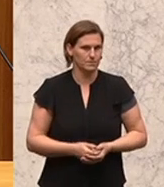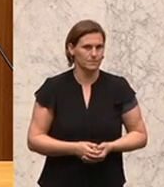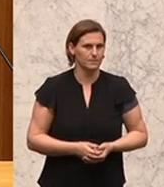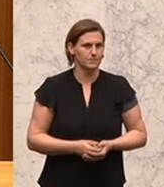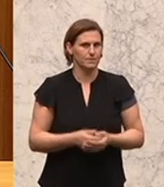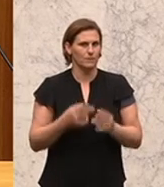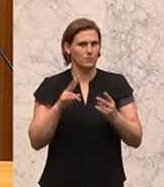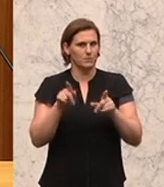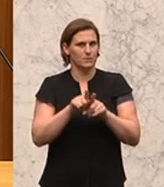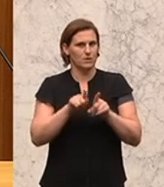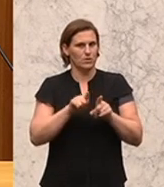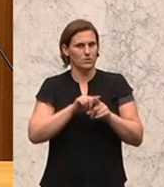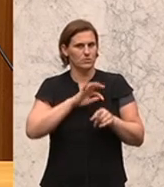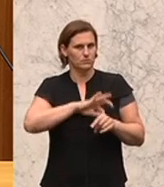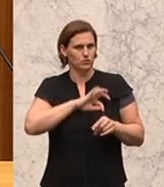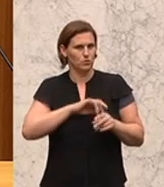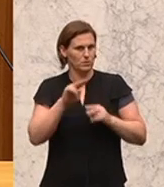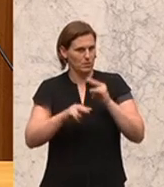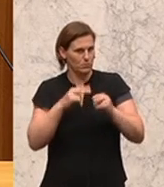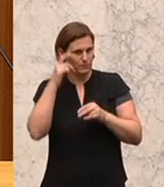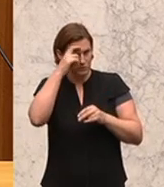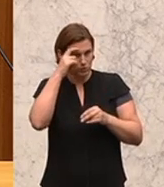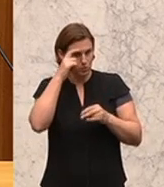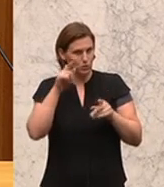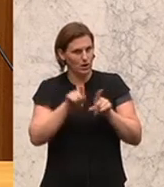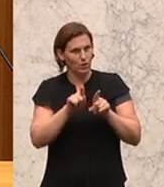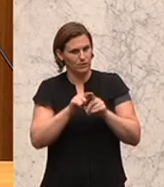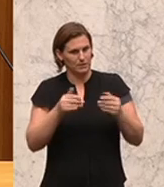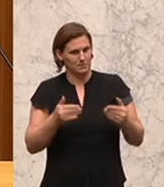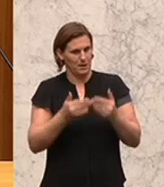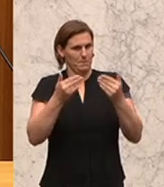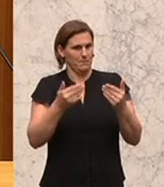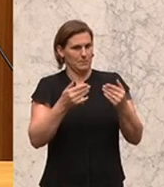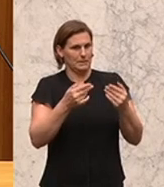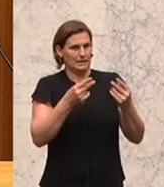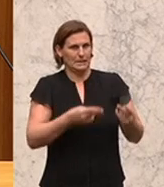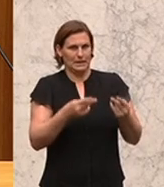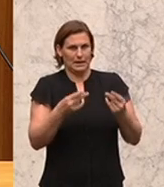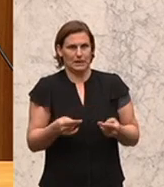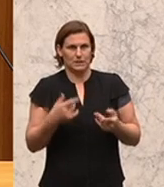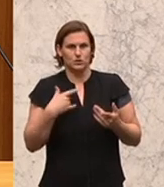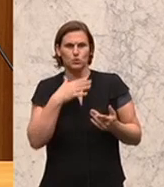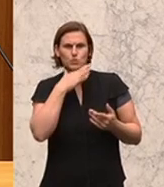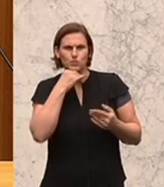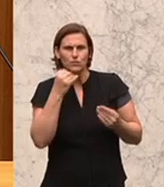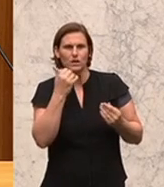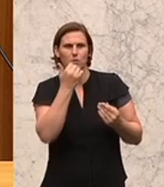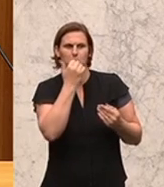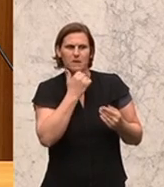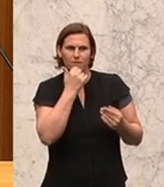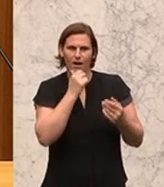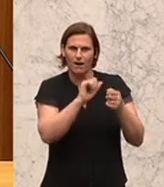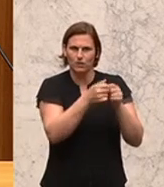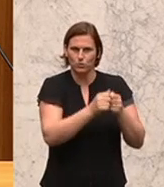weil gerade die psychotherapeutische Versorgung rechtswidrig meines Erachtens kontingentiert und privatisiert wurde.